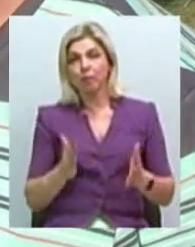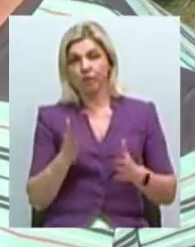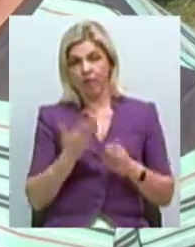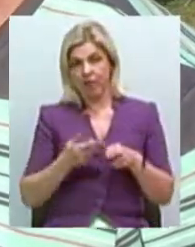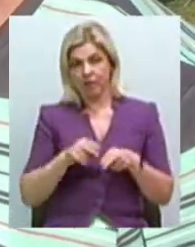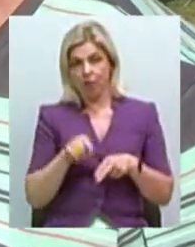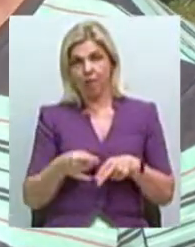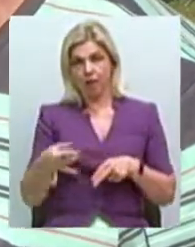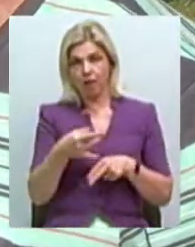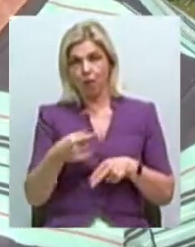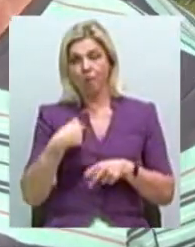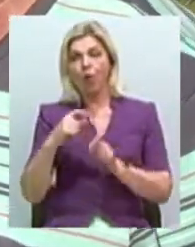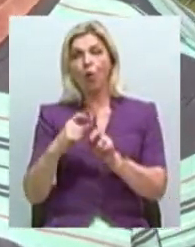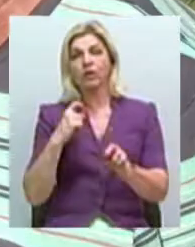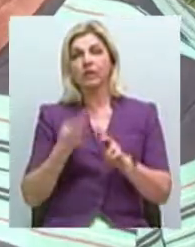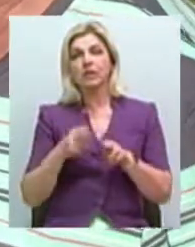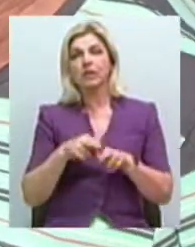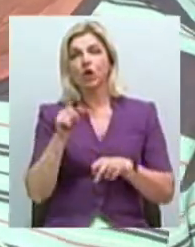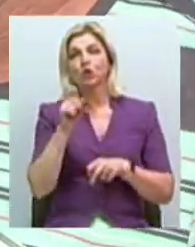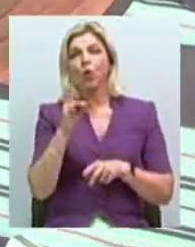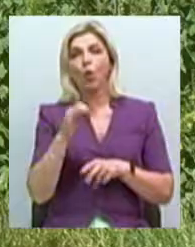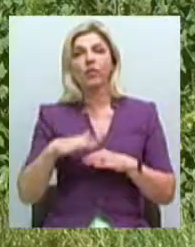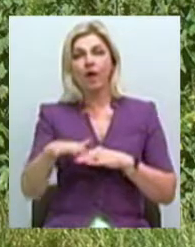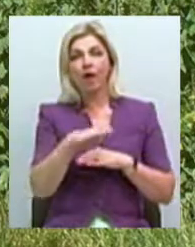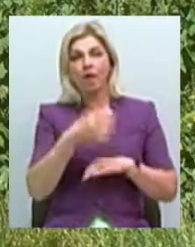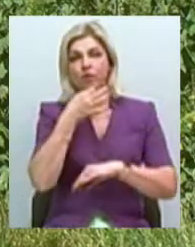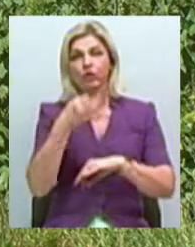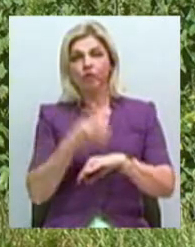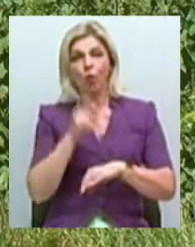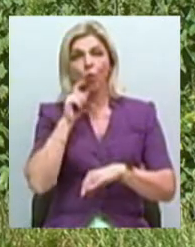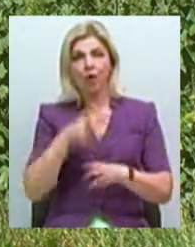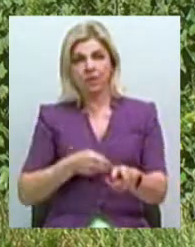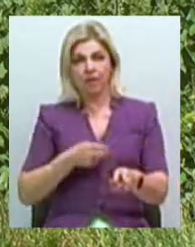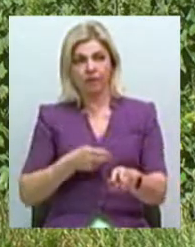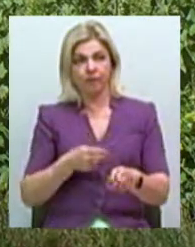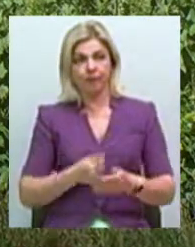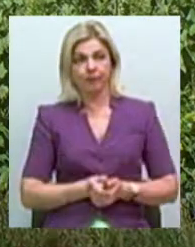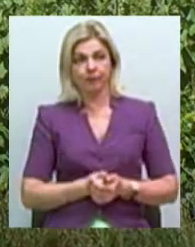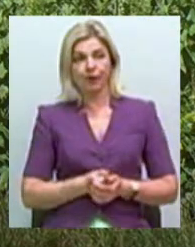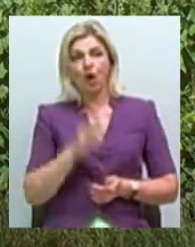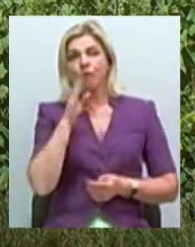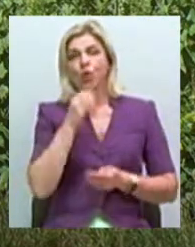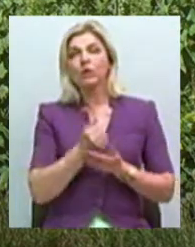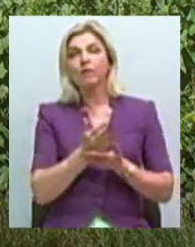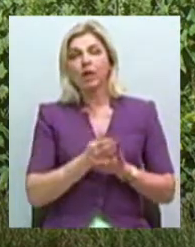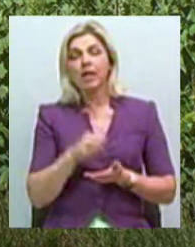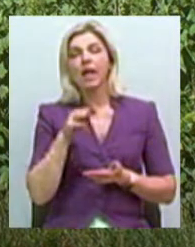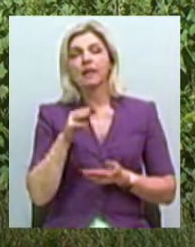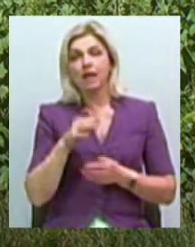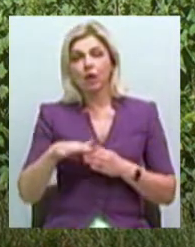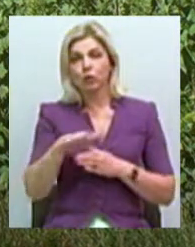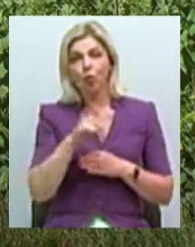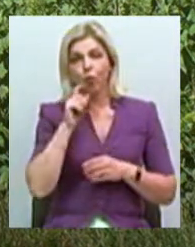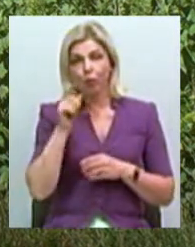відповіли, що це зона відповідальності «Укрзалізниці». Старший майстер дільниці водопостачання Херсонського територіального управління «Укрзалізниці»